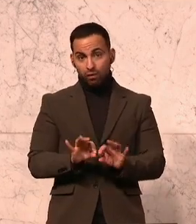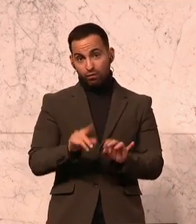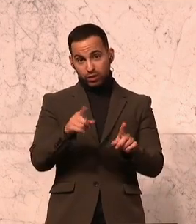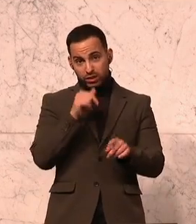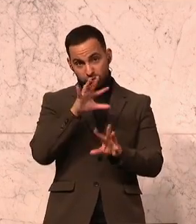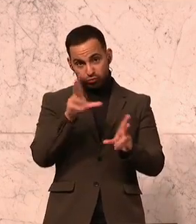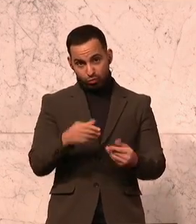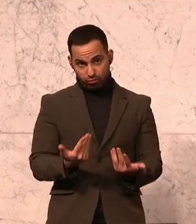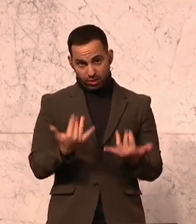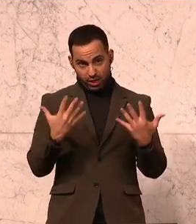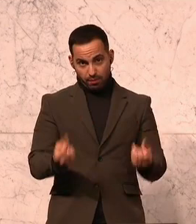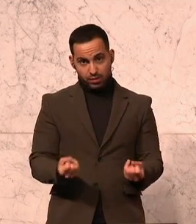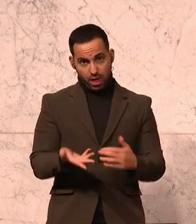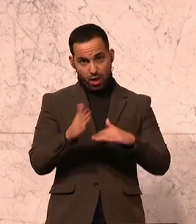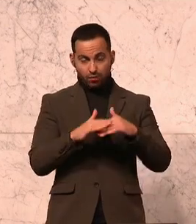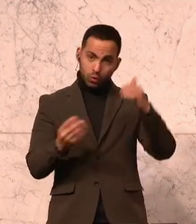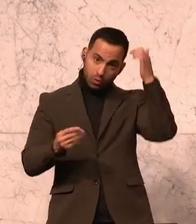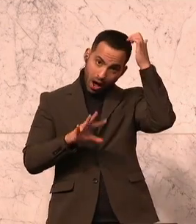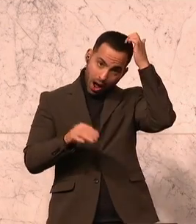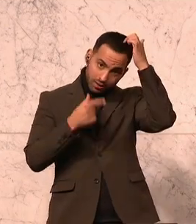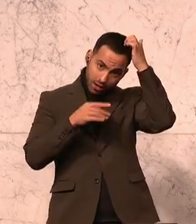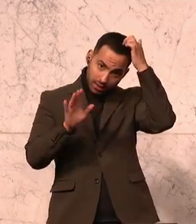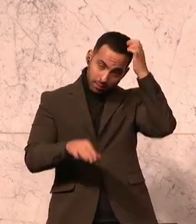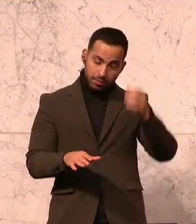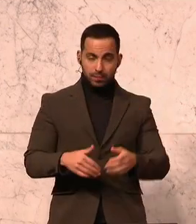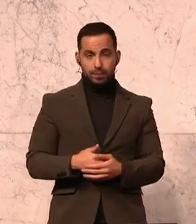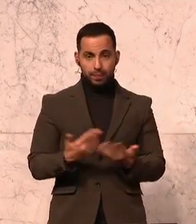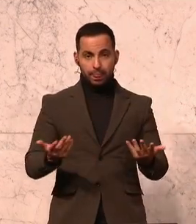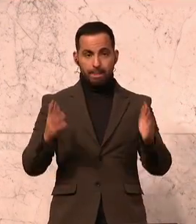ist es nicht besonders attraktiviert worden. Es ist eigentlich alles beim Alten geblieben.